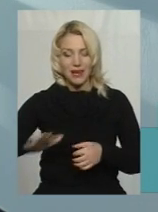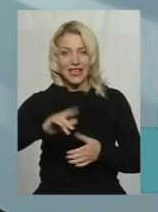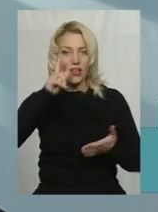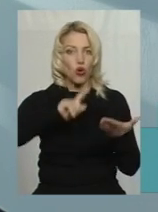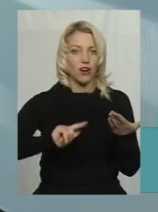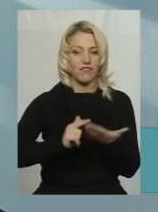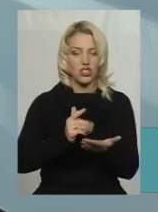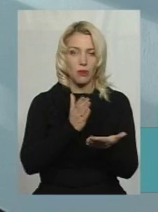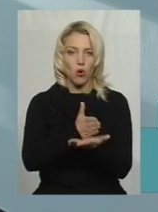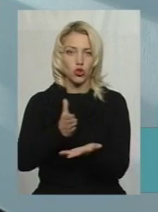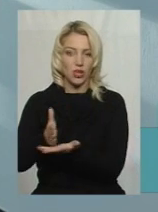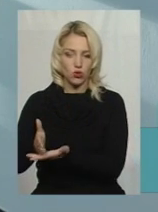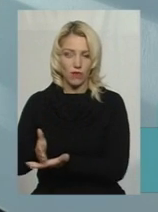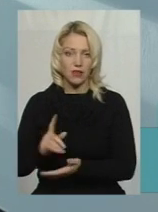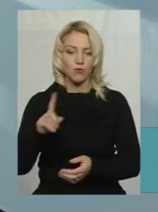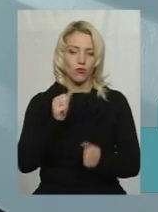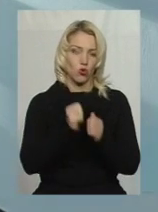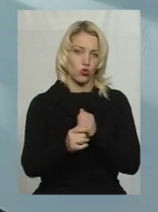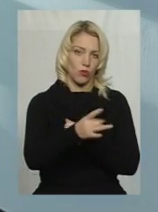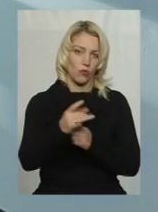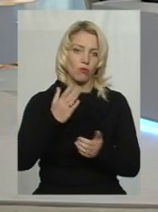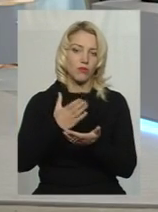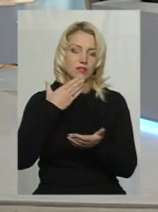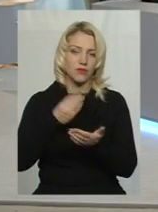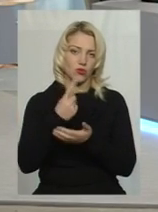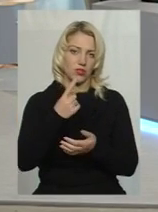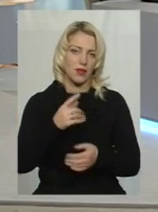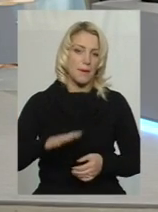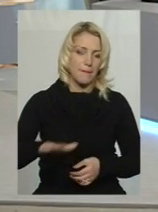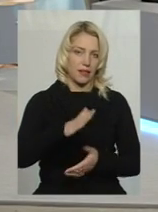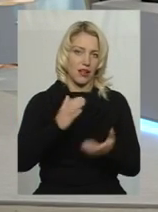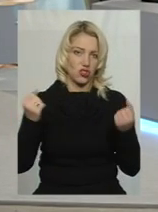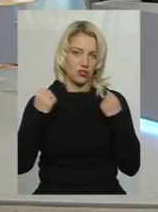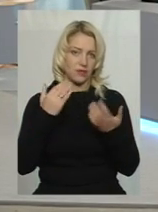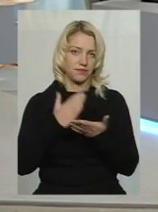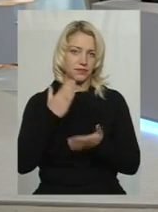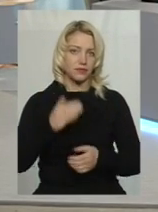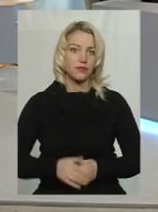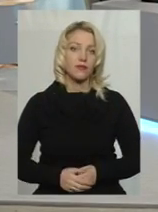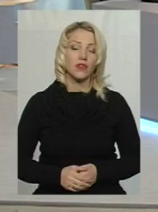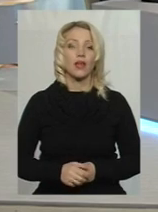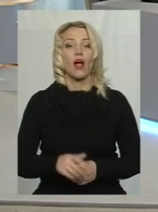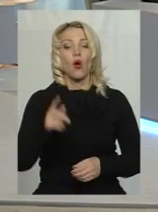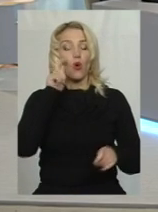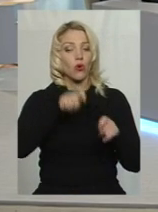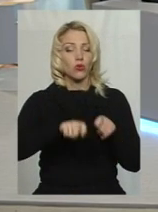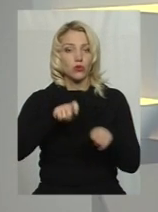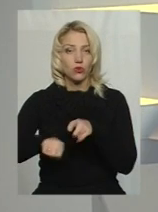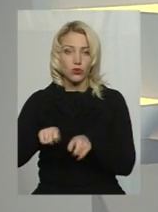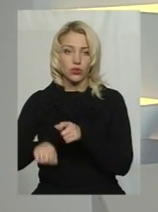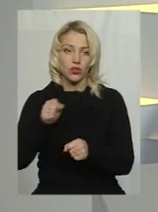кожному районі було хоча б по одному такому майданчику. Пане Андрію, а не контролюєте роботи зі